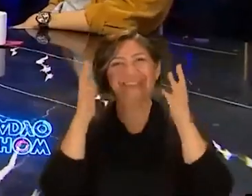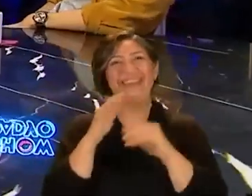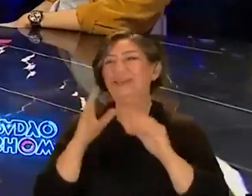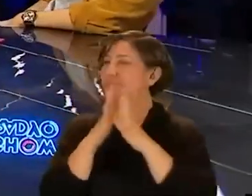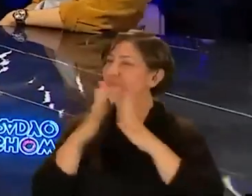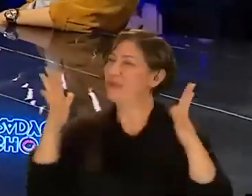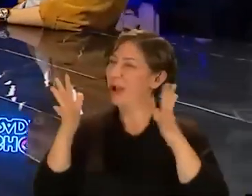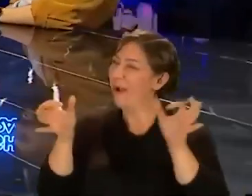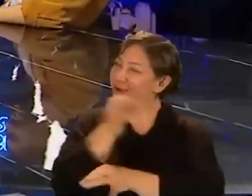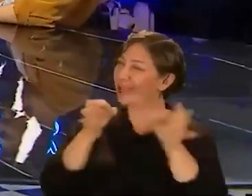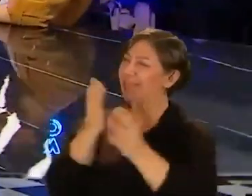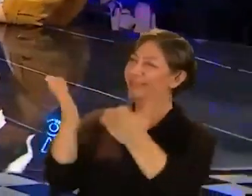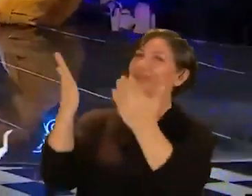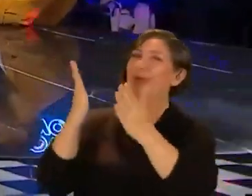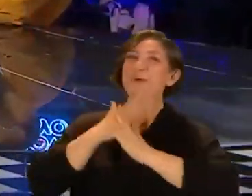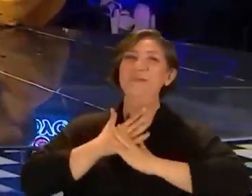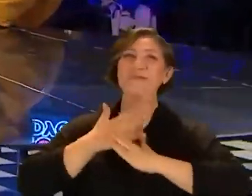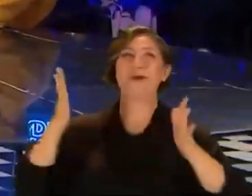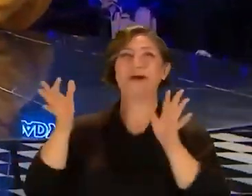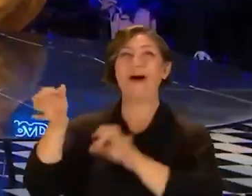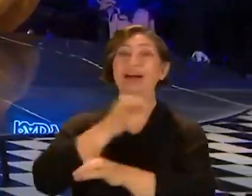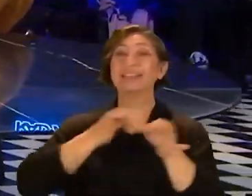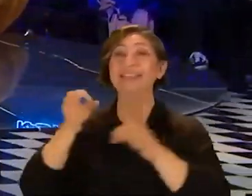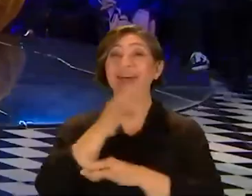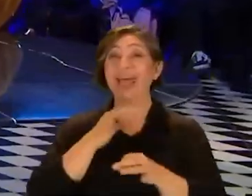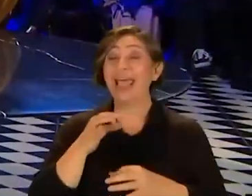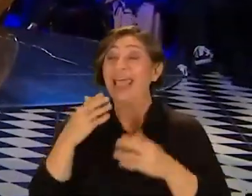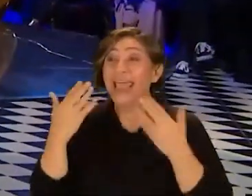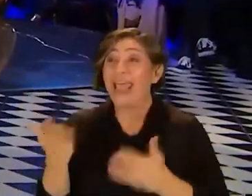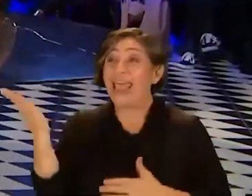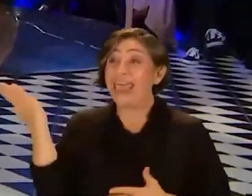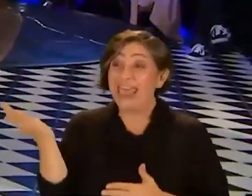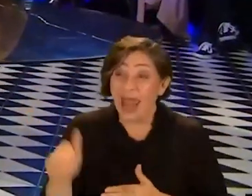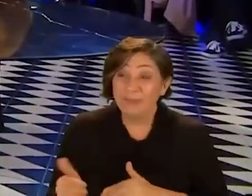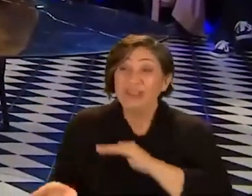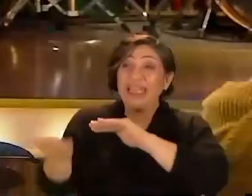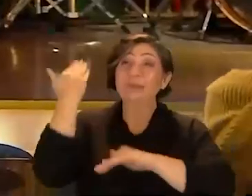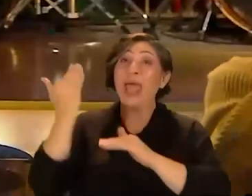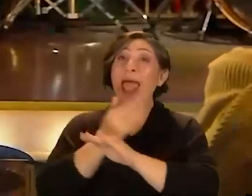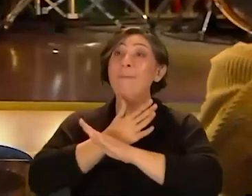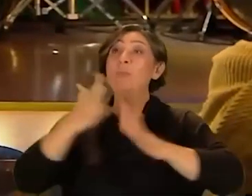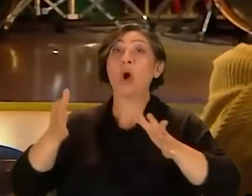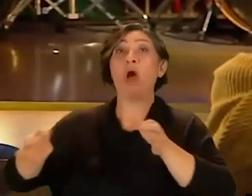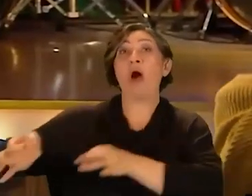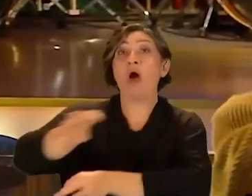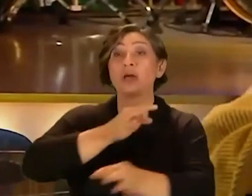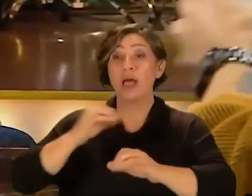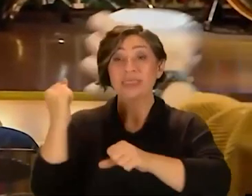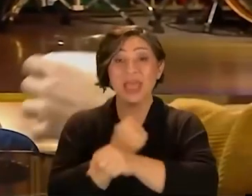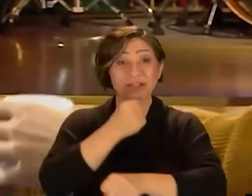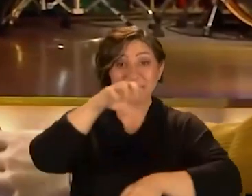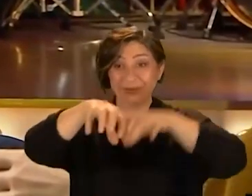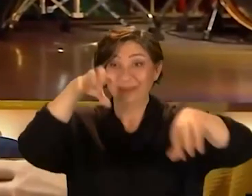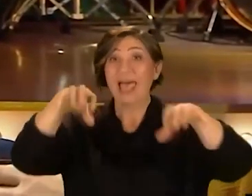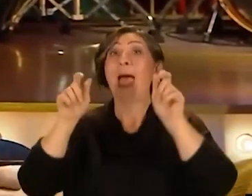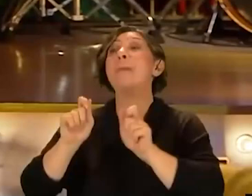Büyük prodüksiyon. Büyük prodüksiyon yani gelmiş geçmiş en büyük prodüksiyon kayaları